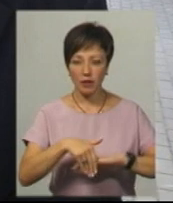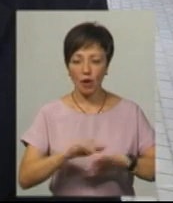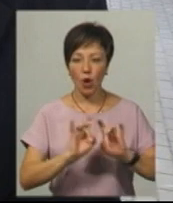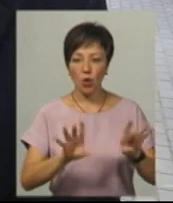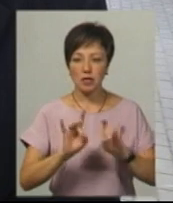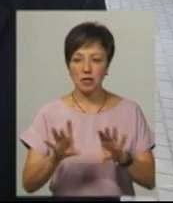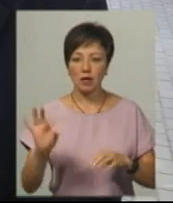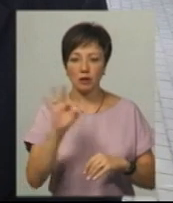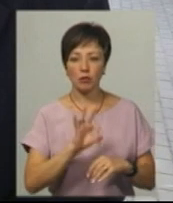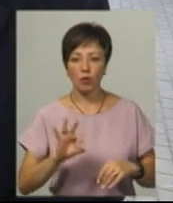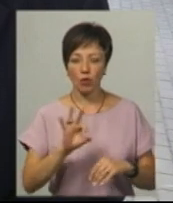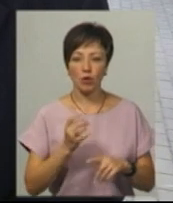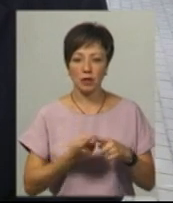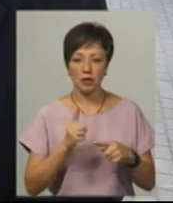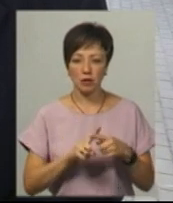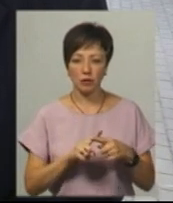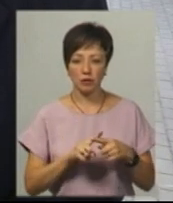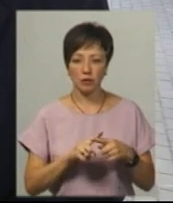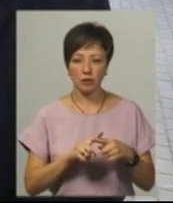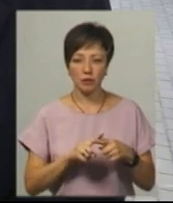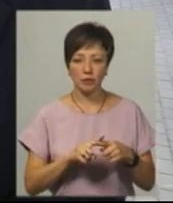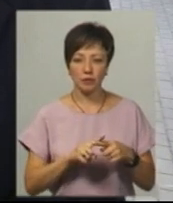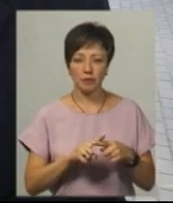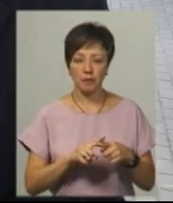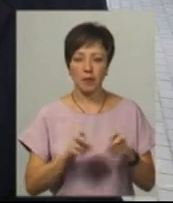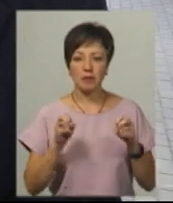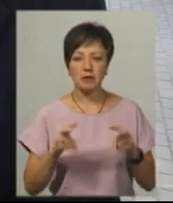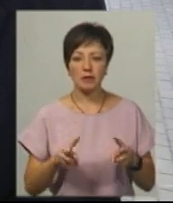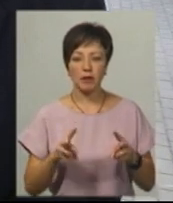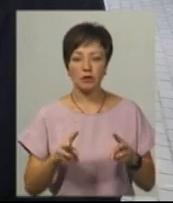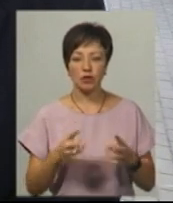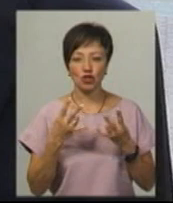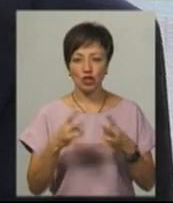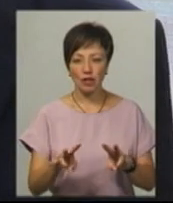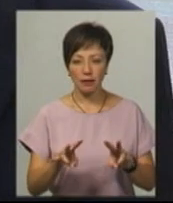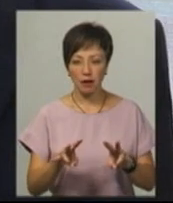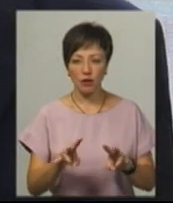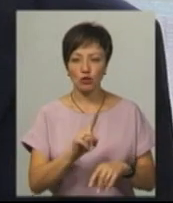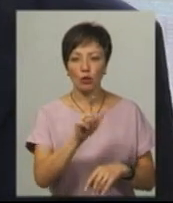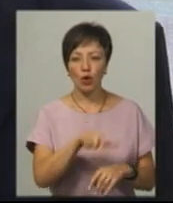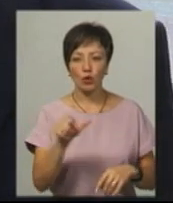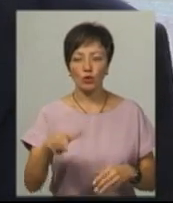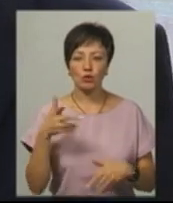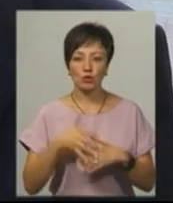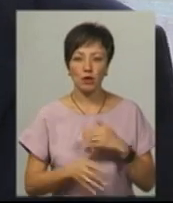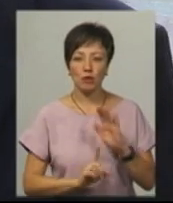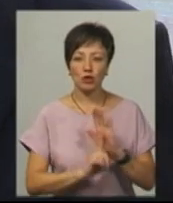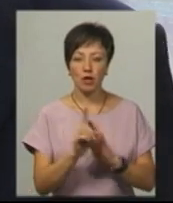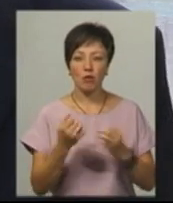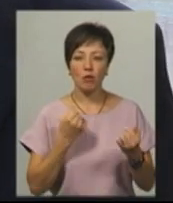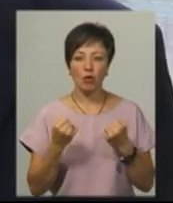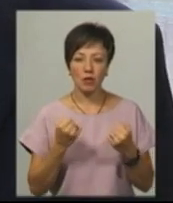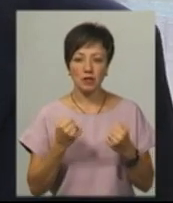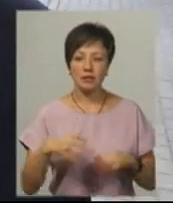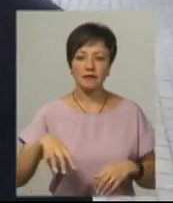розказати про даного небезпеченого шкідника. Щоб люди зрозуміли і почали боротися